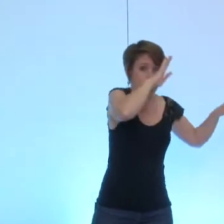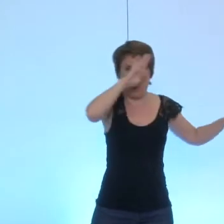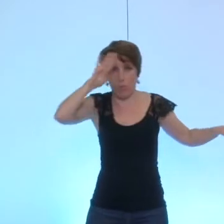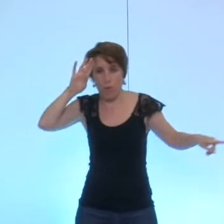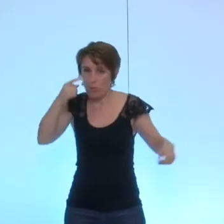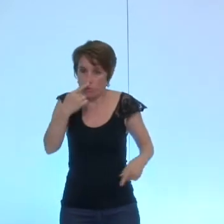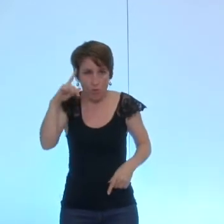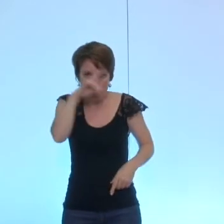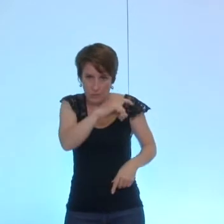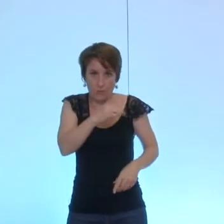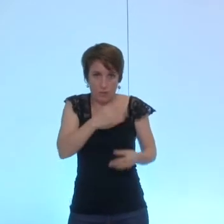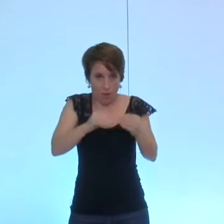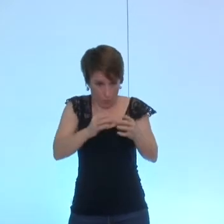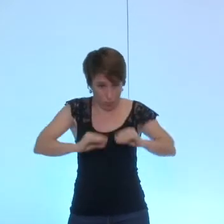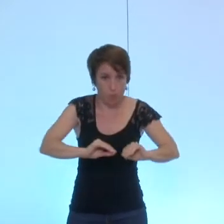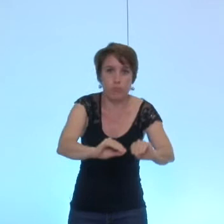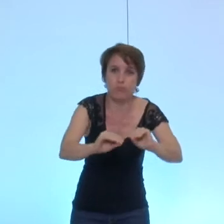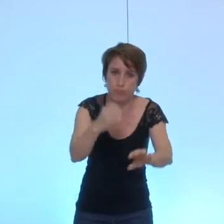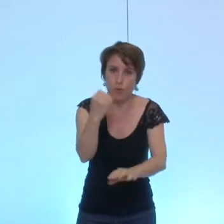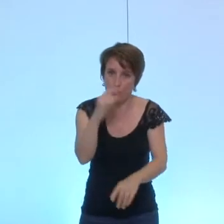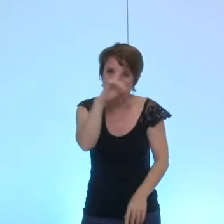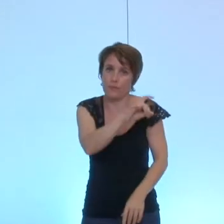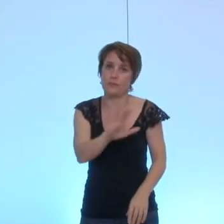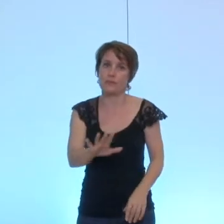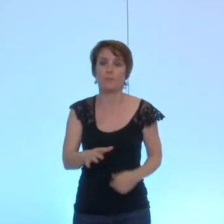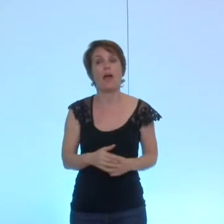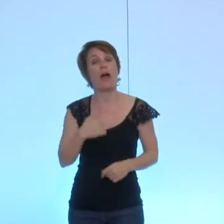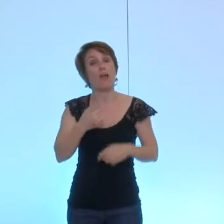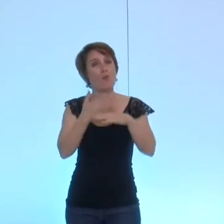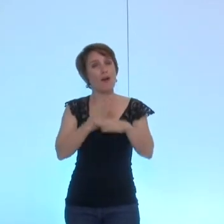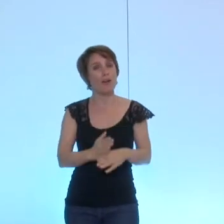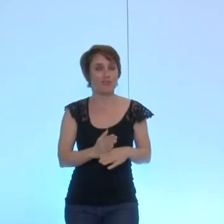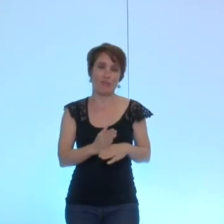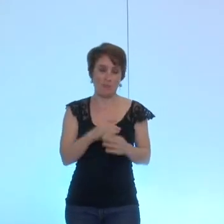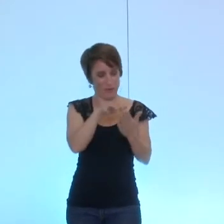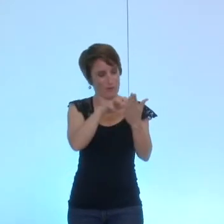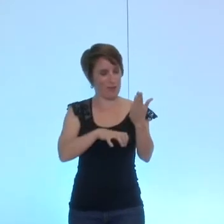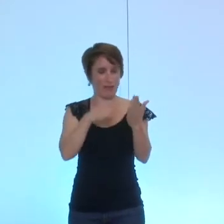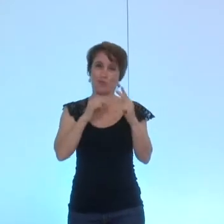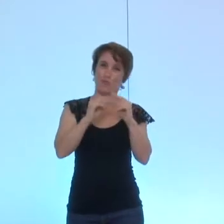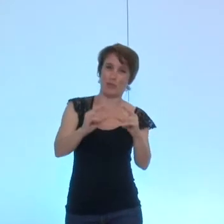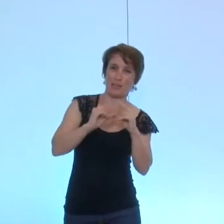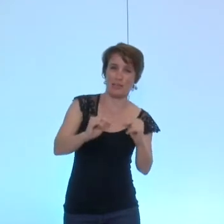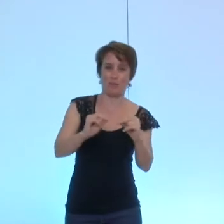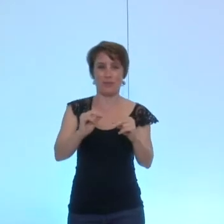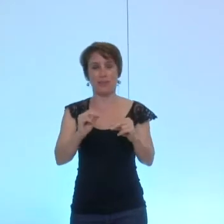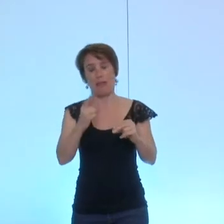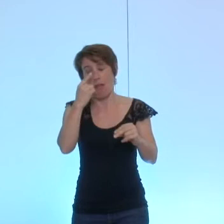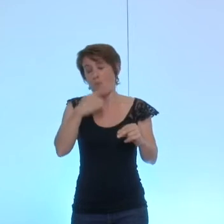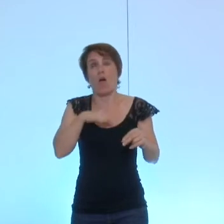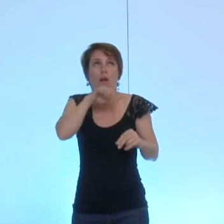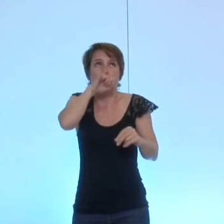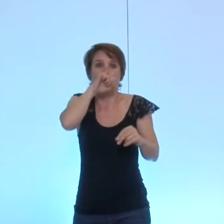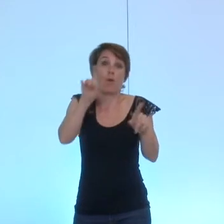ni de transmettre alors j'avais préparé une petite intervention pour vous expliquer tout le bien que je pensais des musiques extra-européennes mais